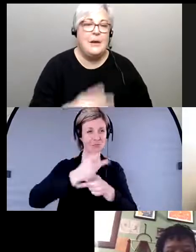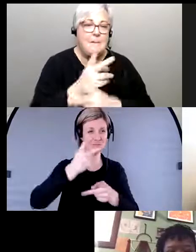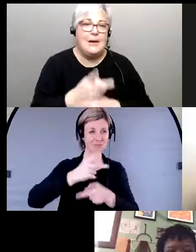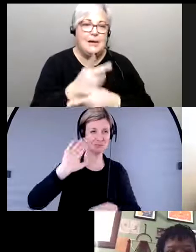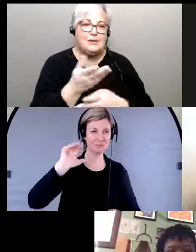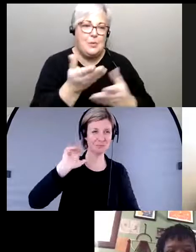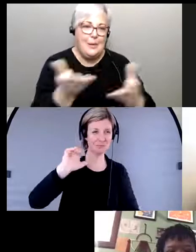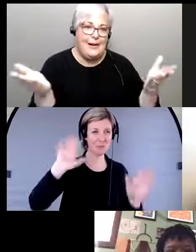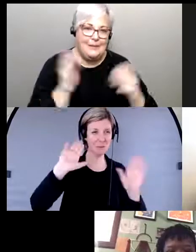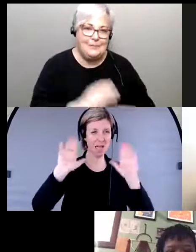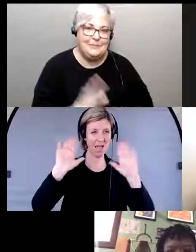prenez soin de vous tout le monde remercie je remercie